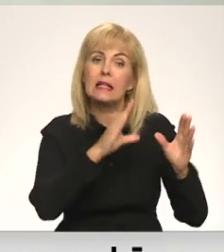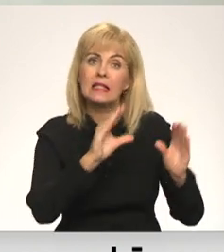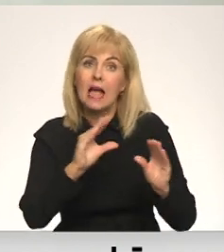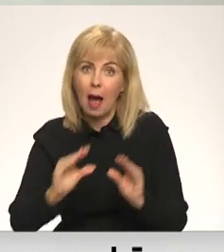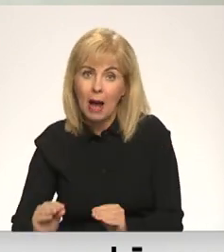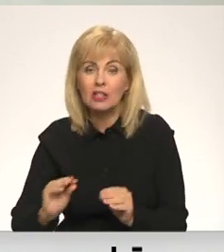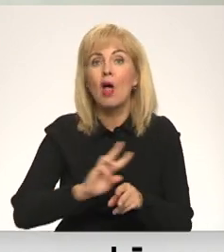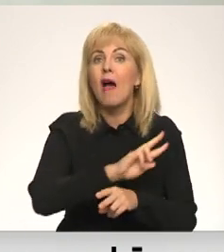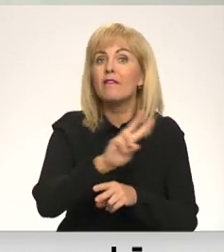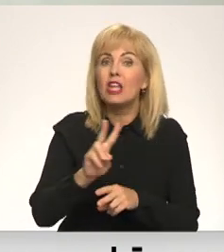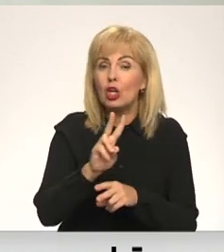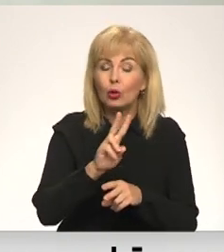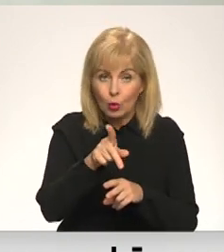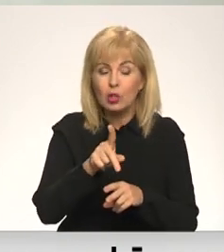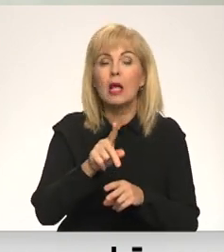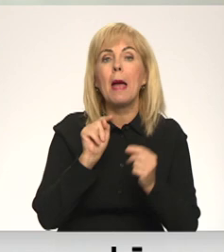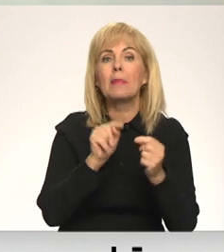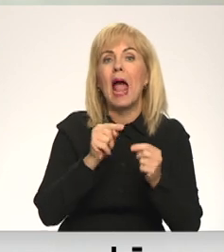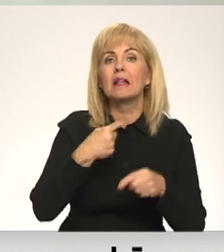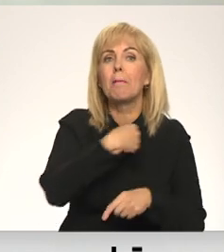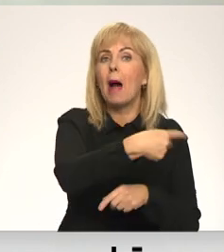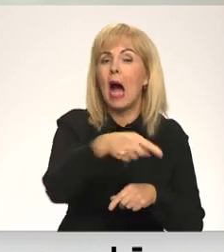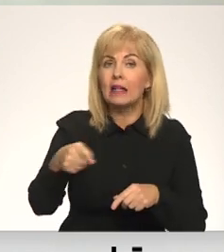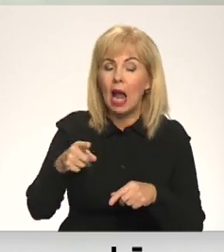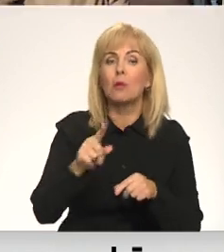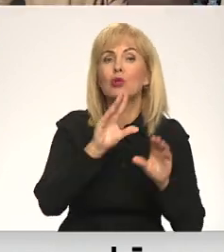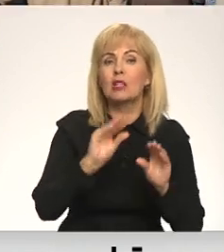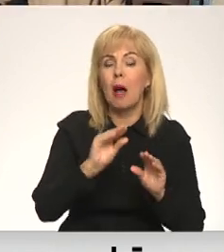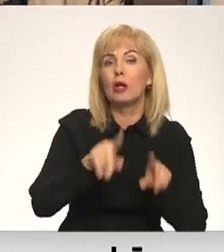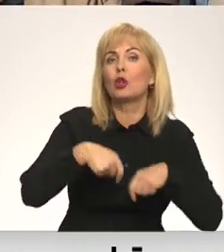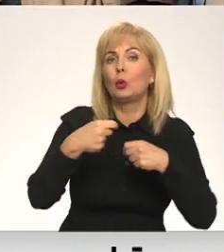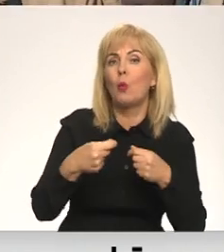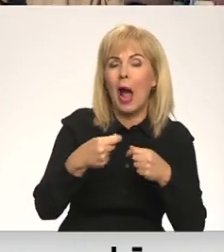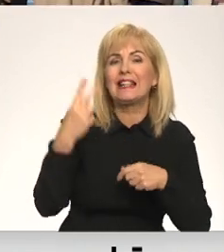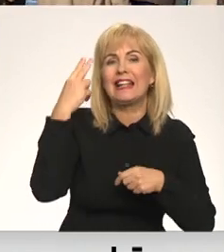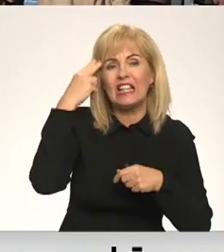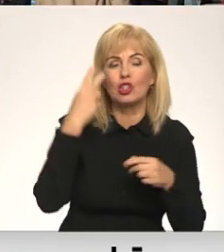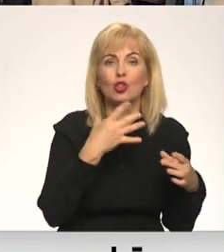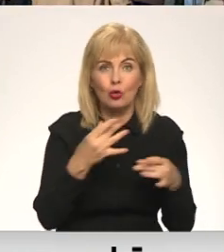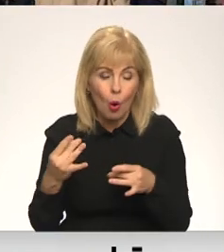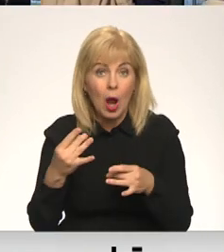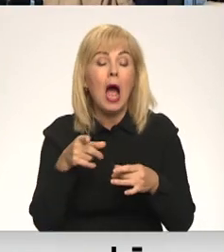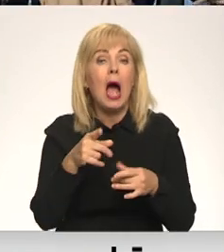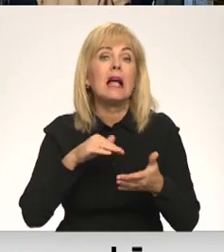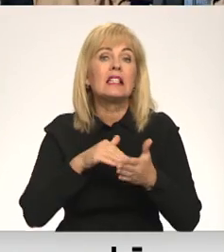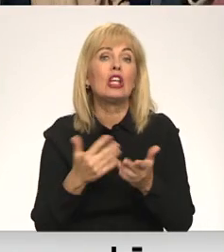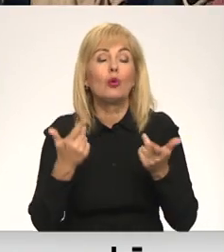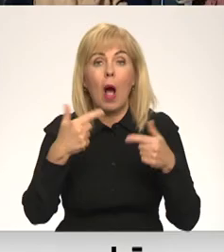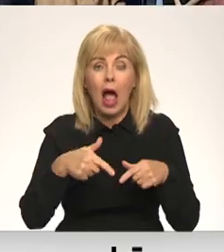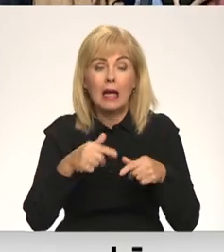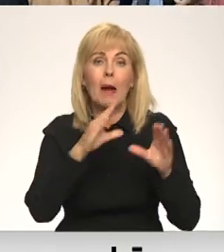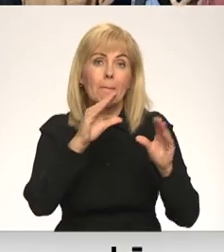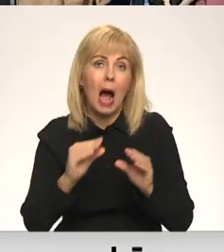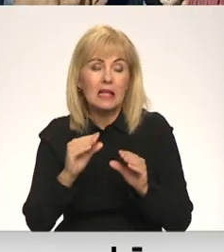vīrusa daudzumu apkartē vidi un samazināt riskus citiem cilvēkiem. Uz ārkārtējās situācijas laiku tiek mazināts mājas